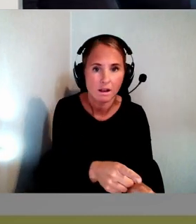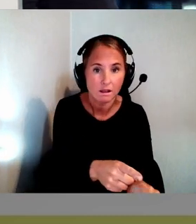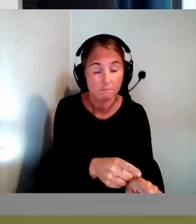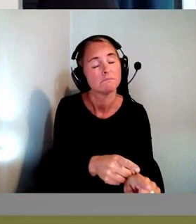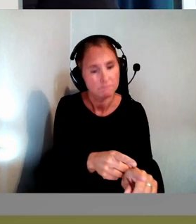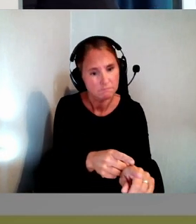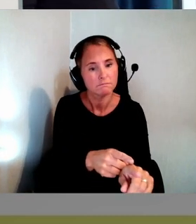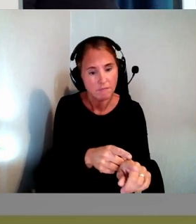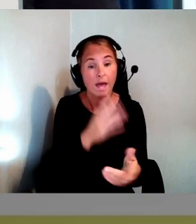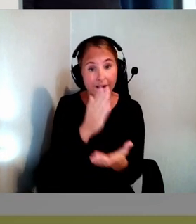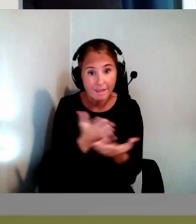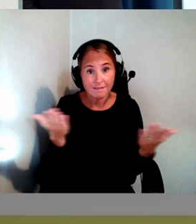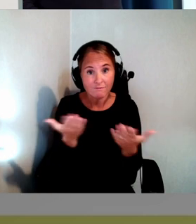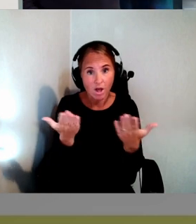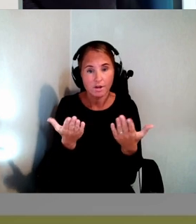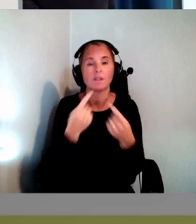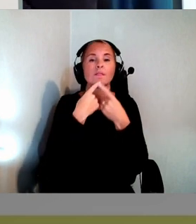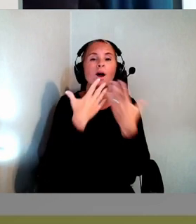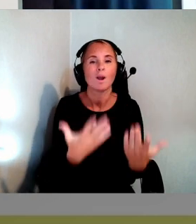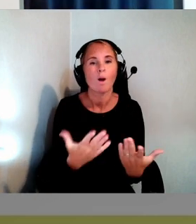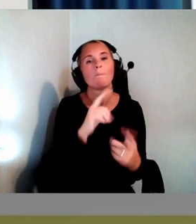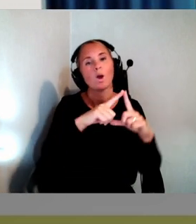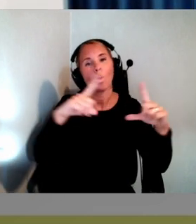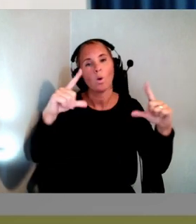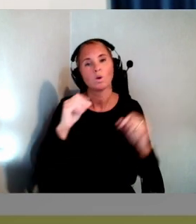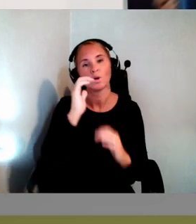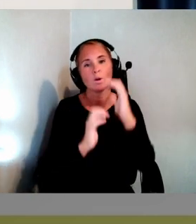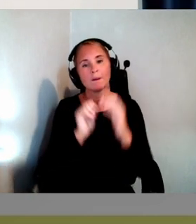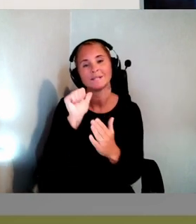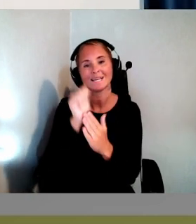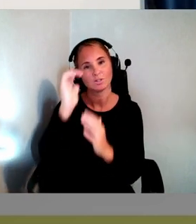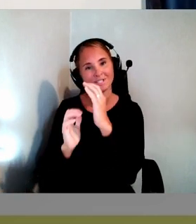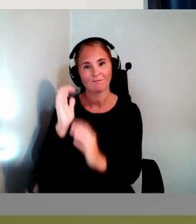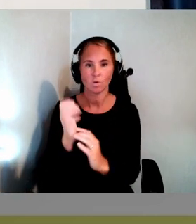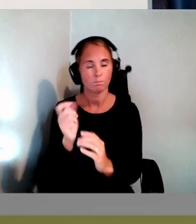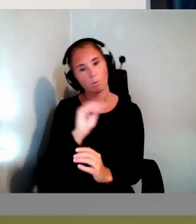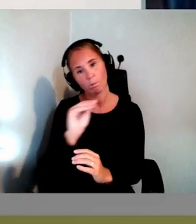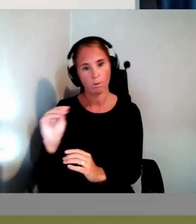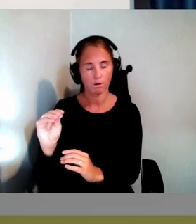Utan rätt. är att det ska stå. Ange kortnummer med 16 siffror. Eller någonting sånt.